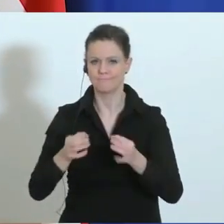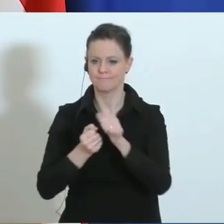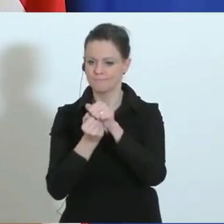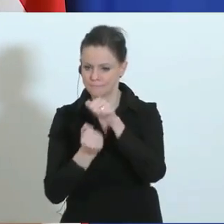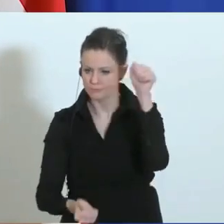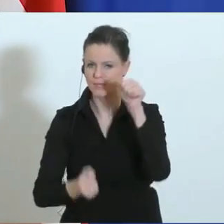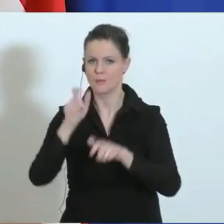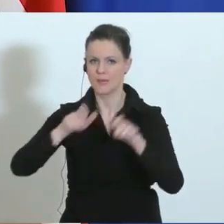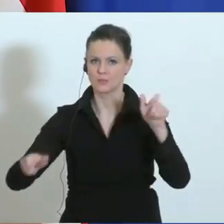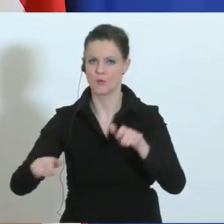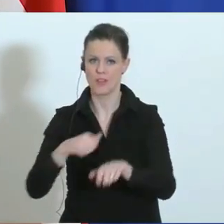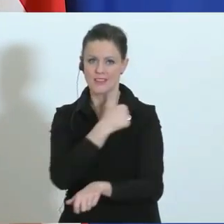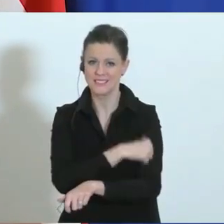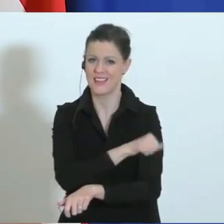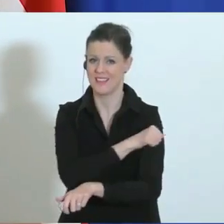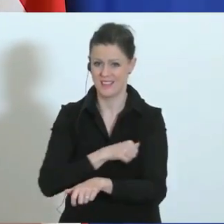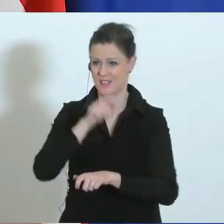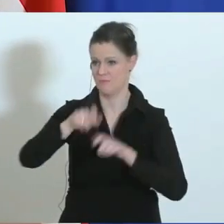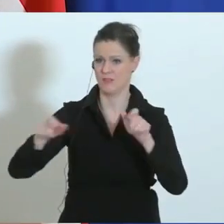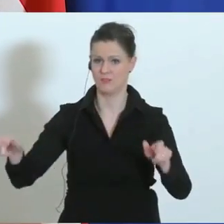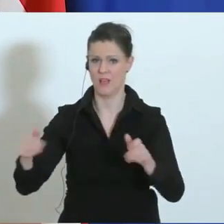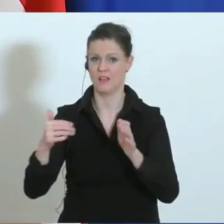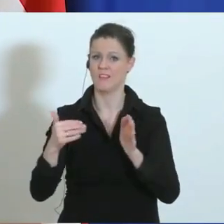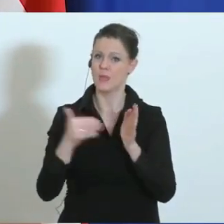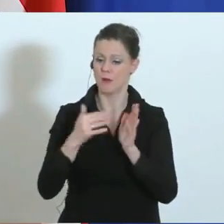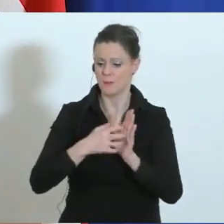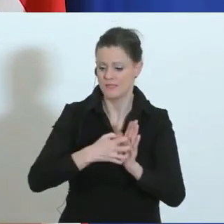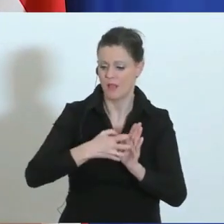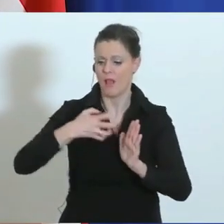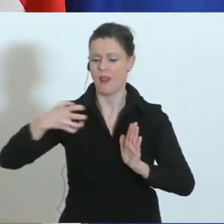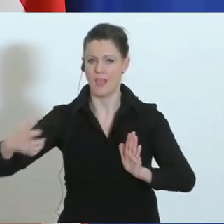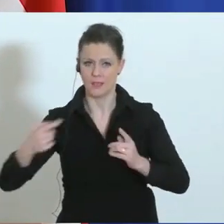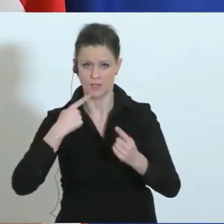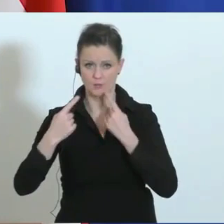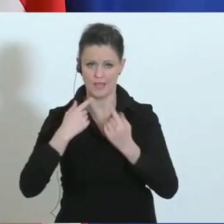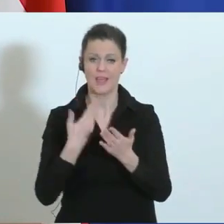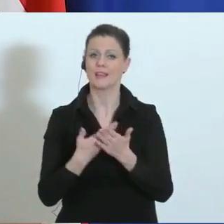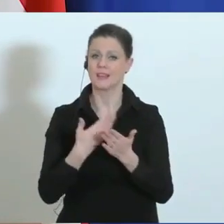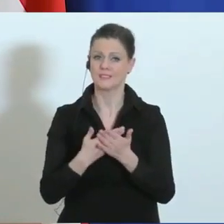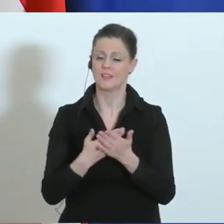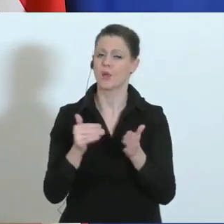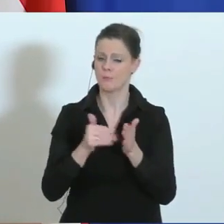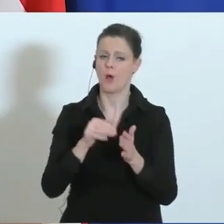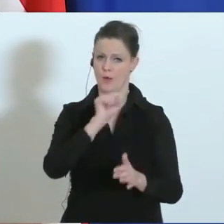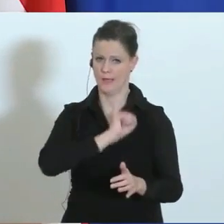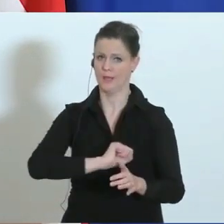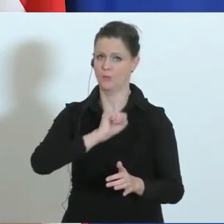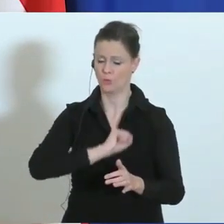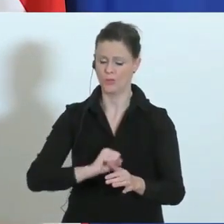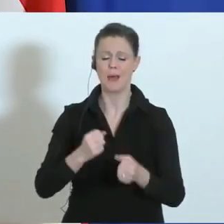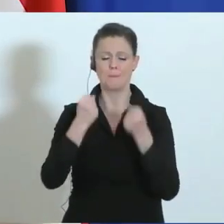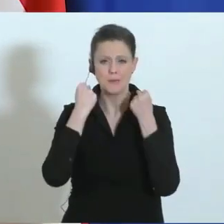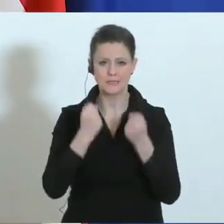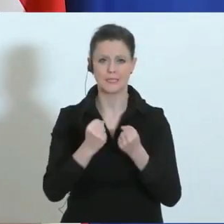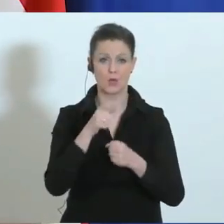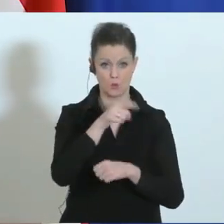Das heißt, hier braucht es eben auch längere Gespräche. Wir bitten alle, die anrufen, um etwas Geduld. Ihr Anruf wird aber auf jeden Fall bearbeitet.